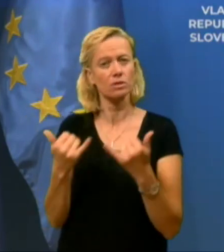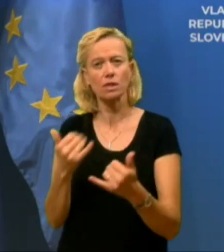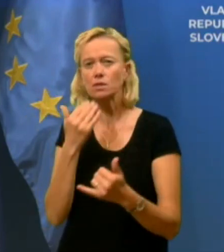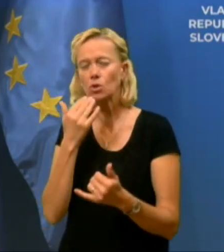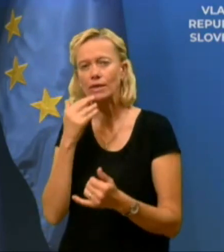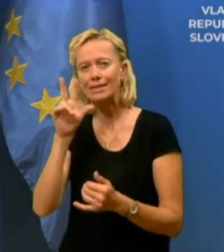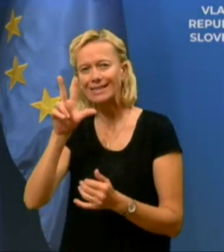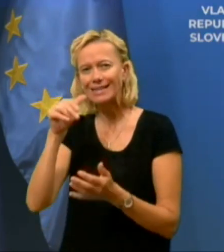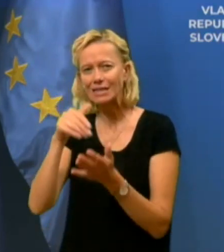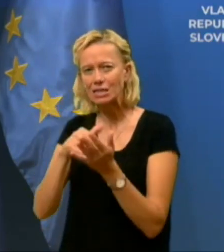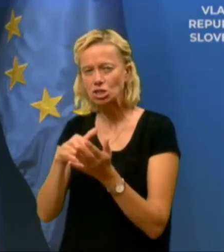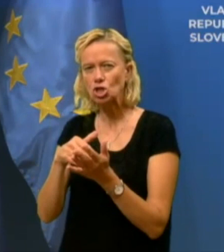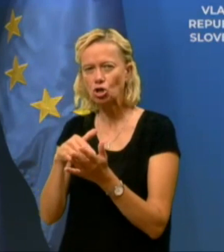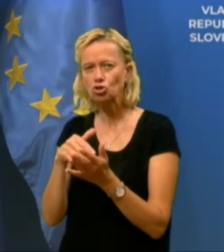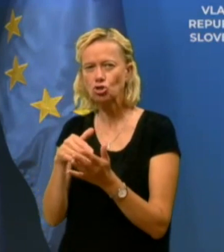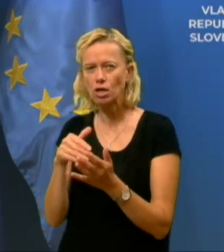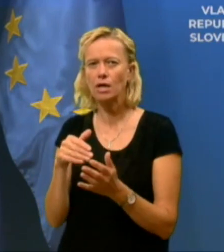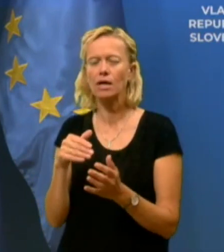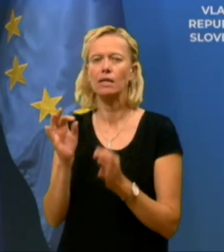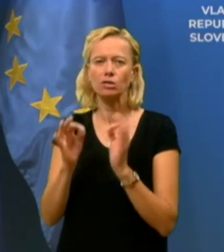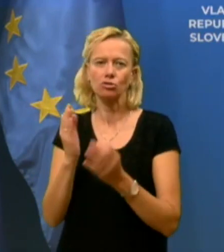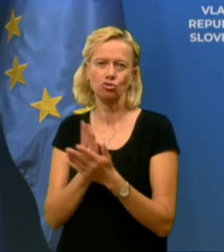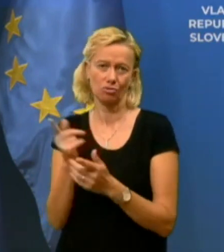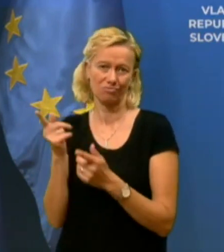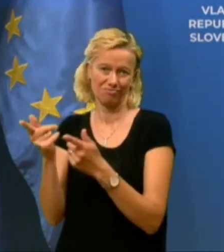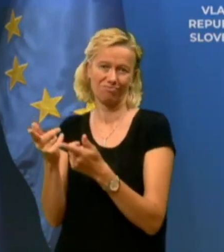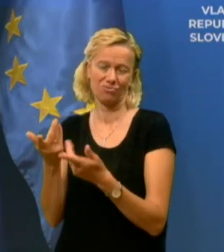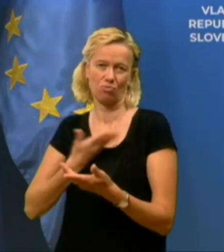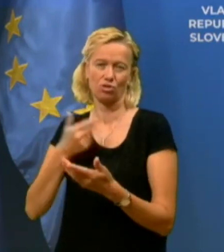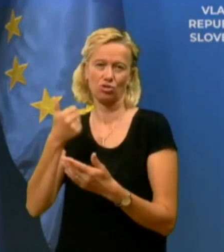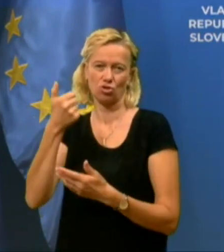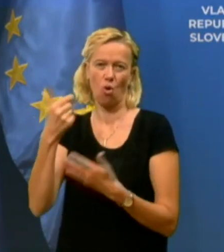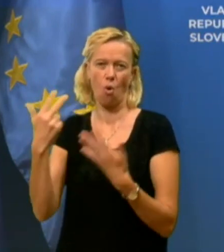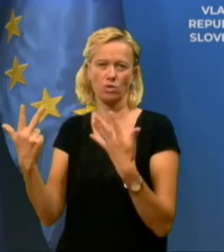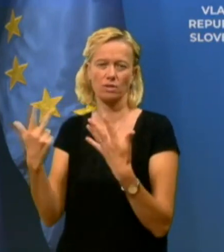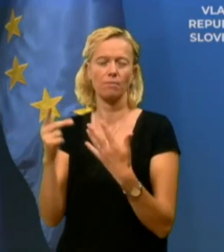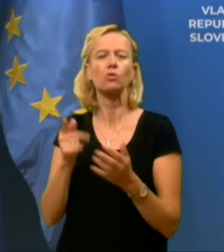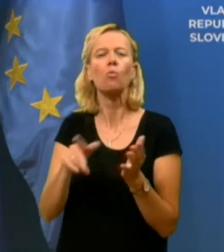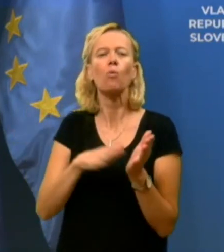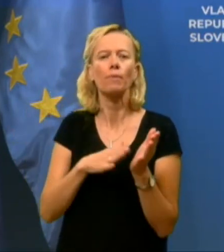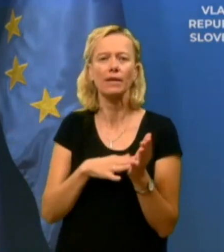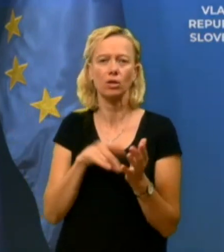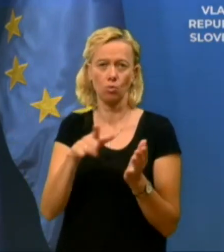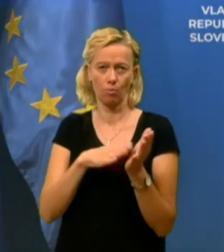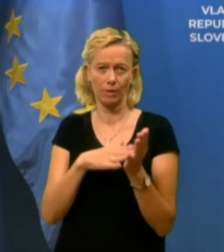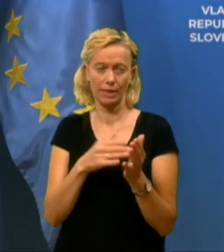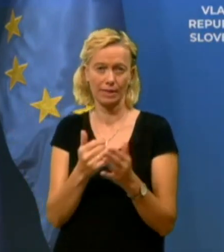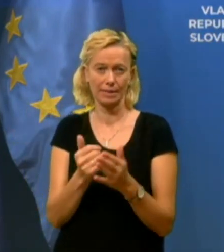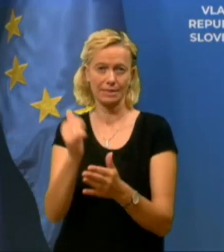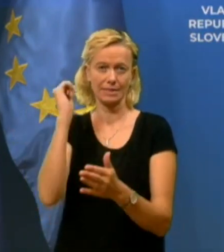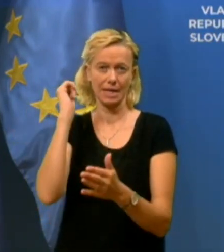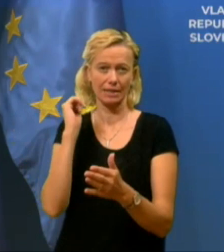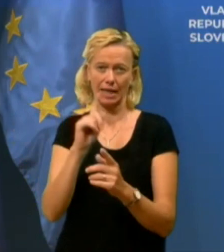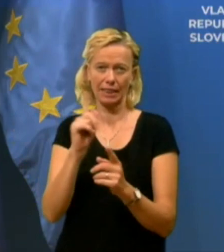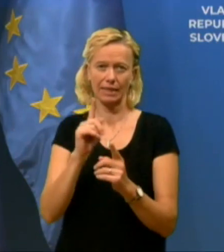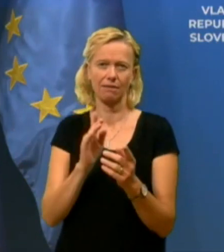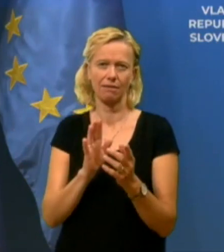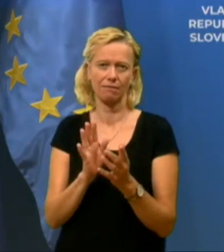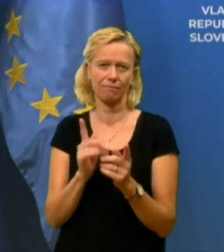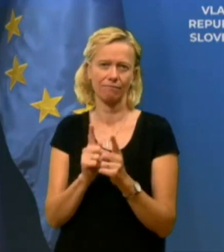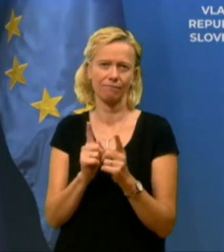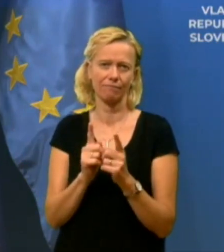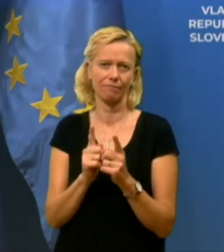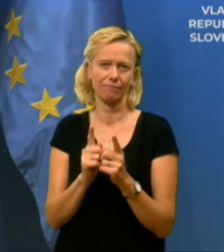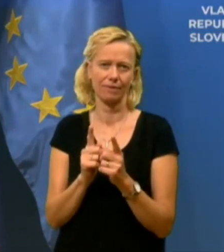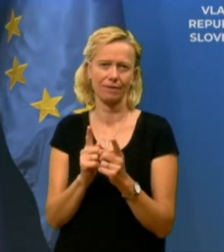skoraj 3000 testov na dan in seveda smo prišli do te številke 108. Kaj pomeni to? To pomeni, da zadaj nimamo ledene gore. To je